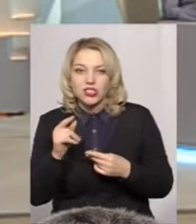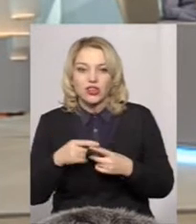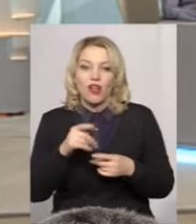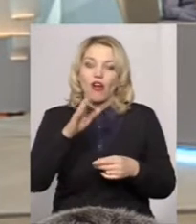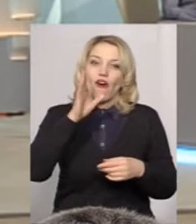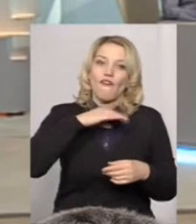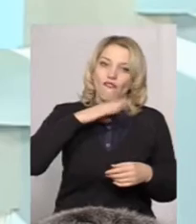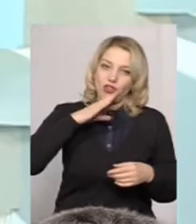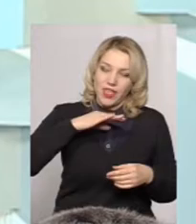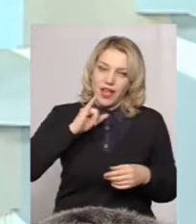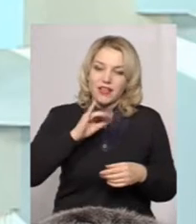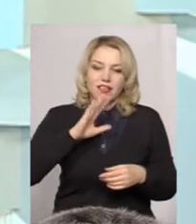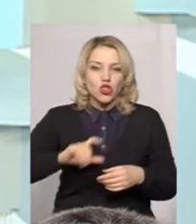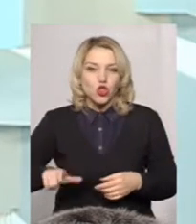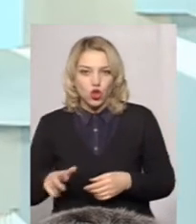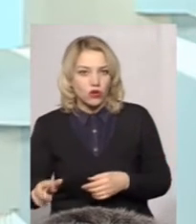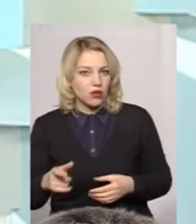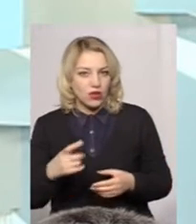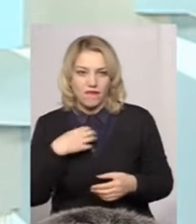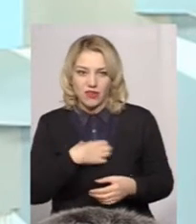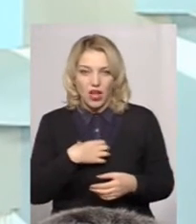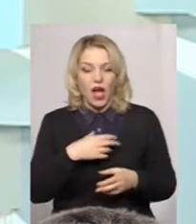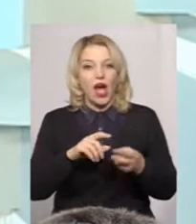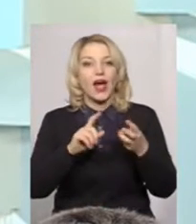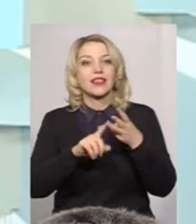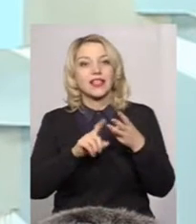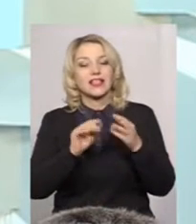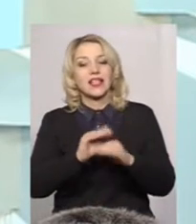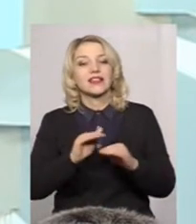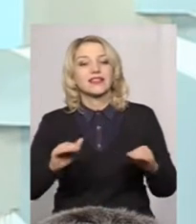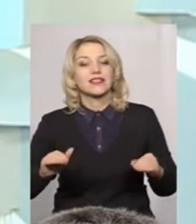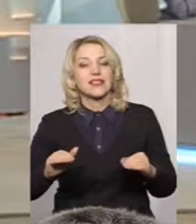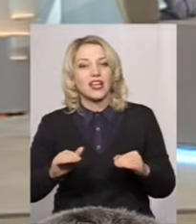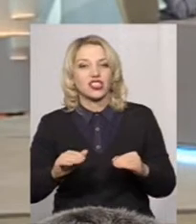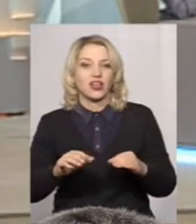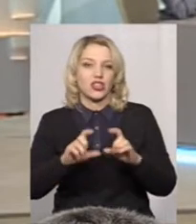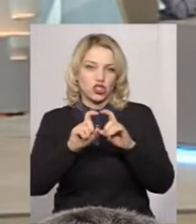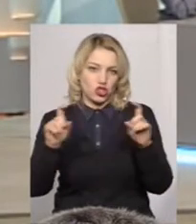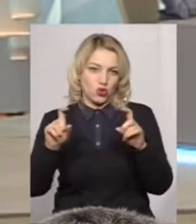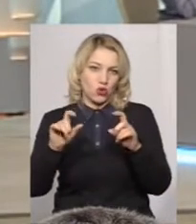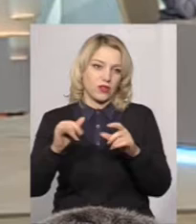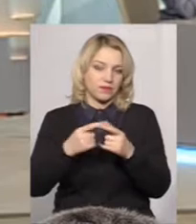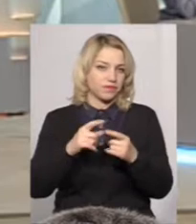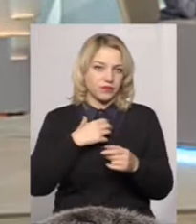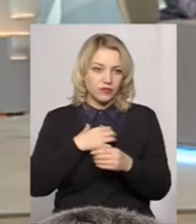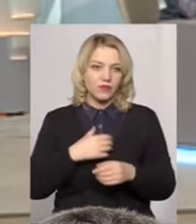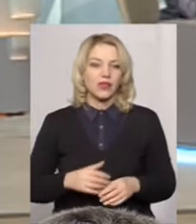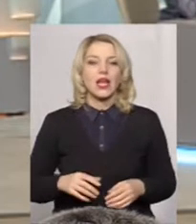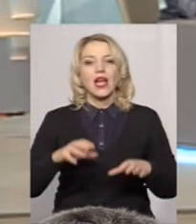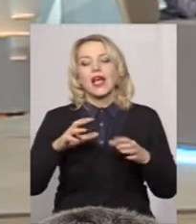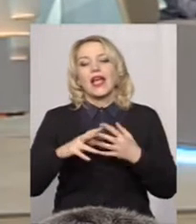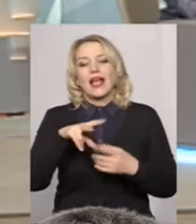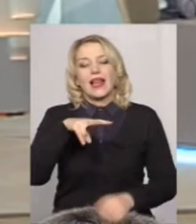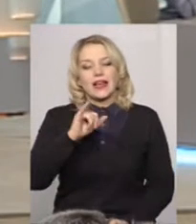дві ключові речі. Даліше – дитячий садок, школа. От Лісогранівецький сільський голова Віталій Гралюк поділився планами